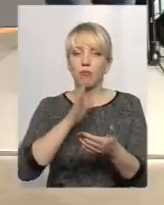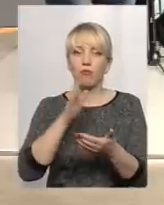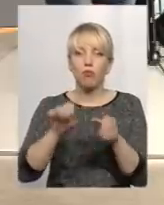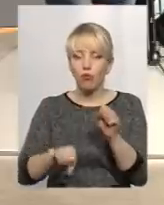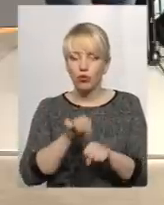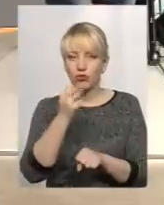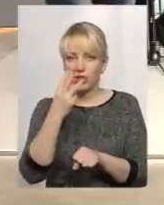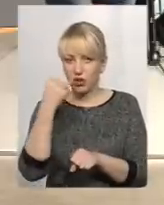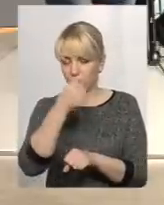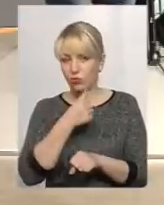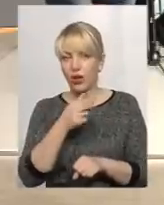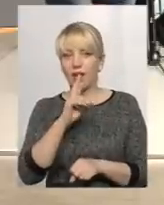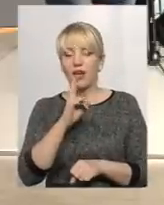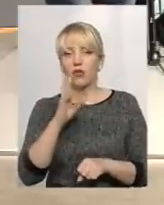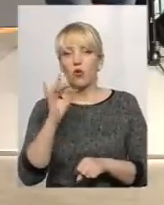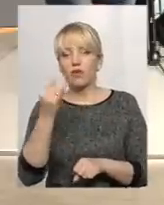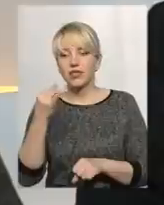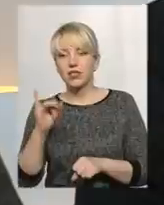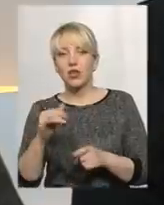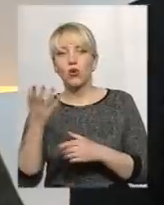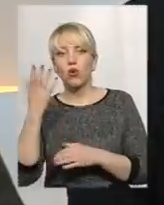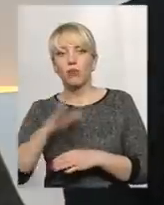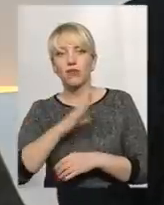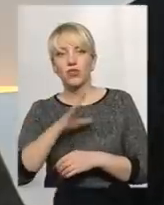Янковський колишній керівник Національного природного парку,